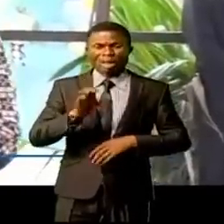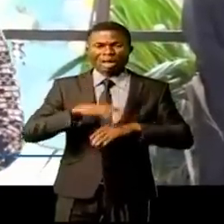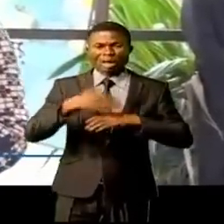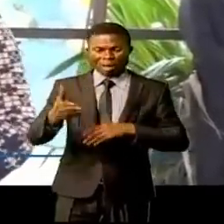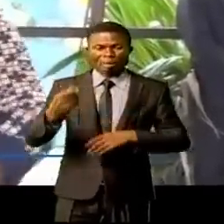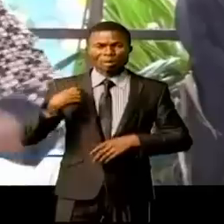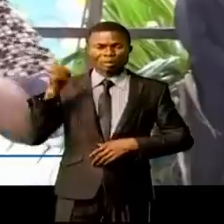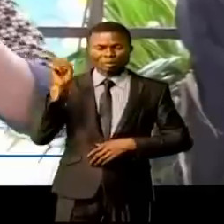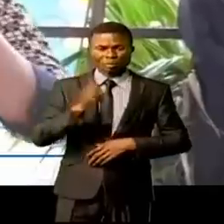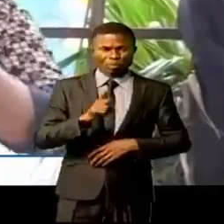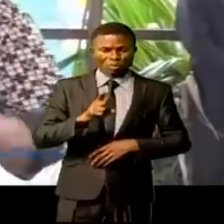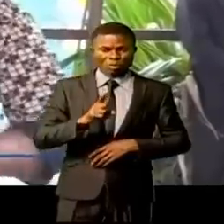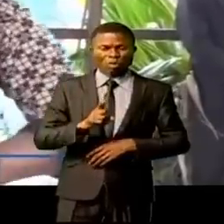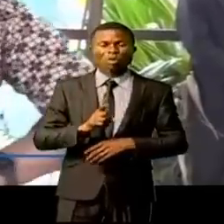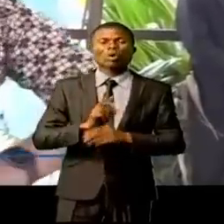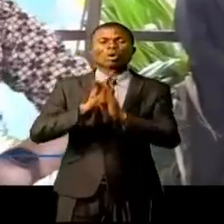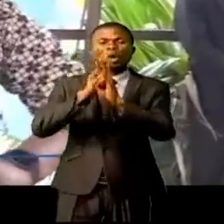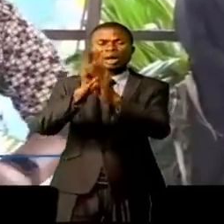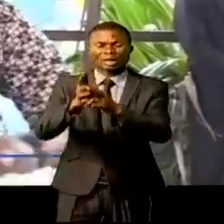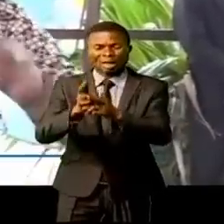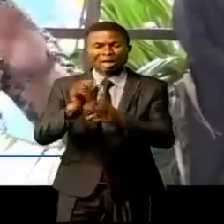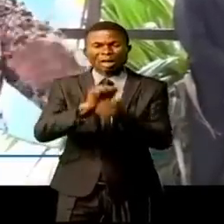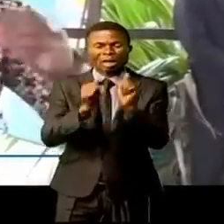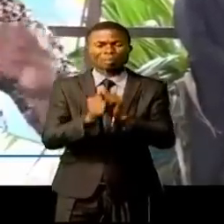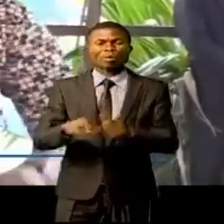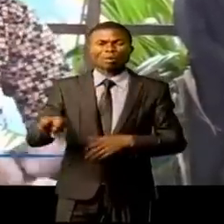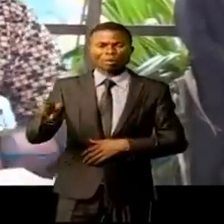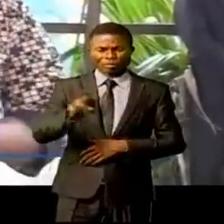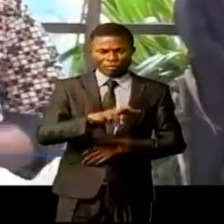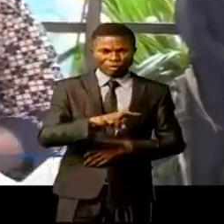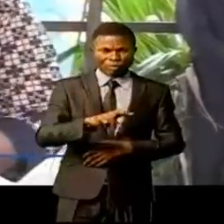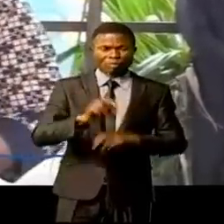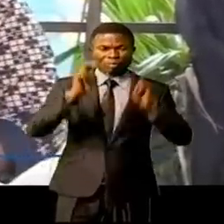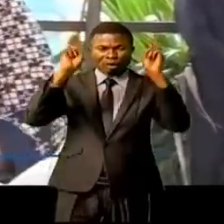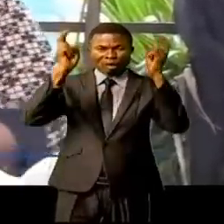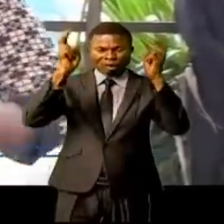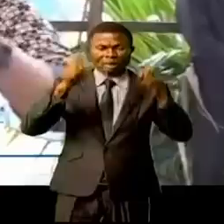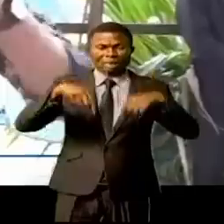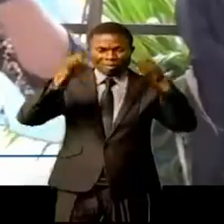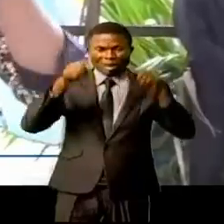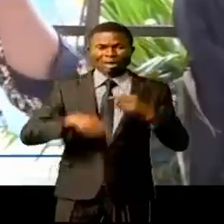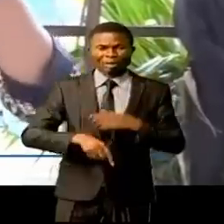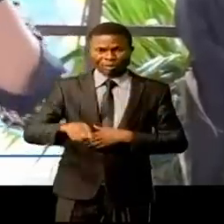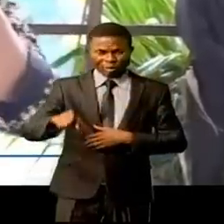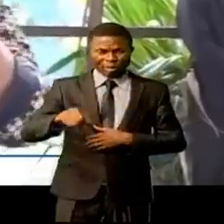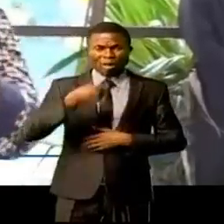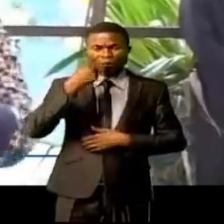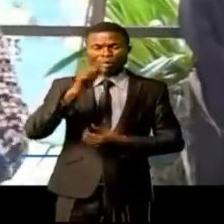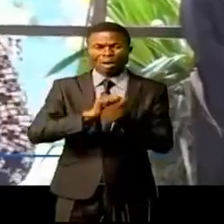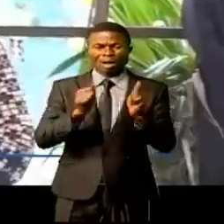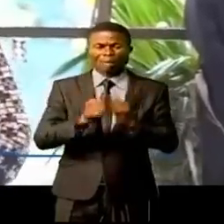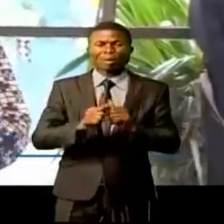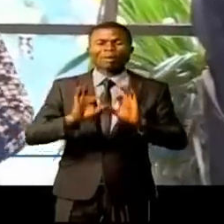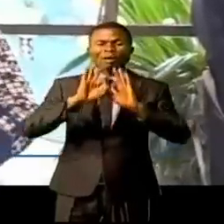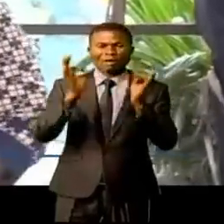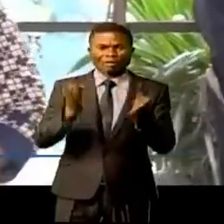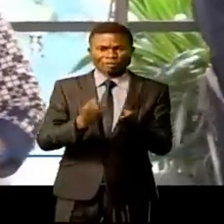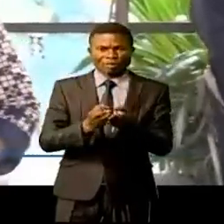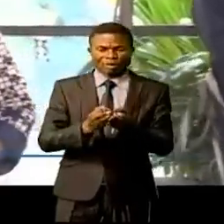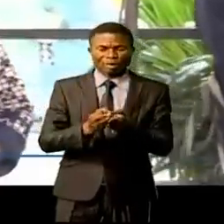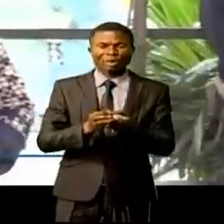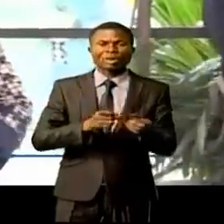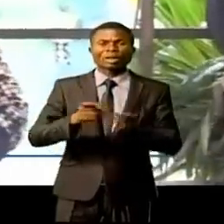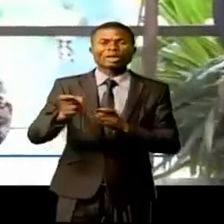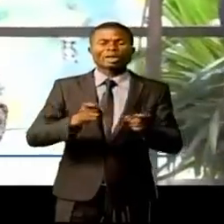je viens répondre à vos questions et préoccupations. Le thème de cette année parle de famille, comment gérer